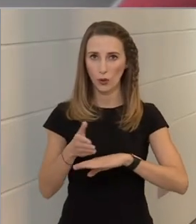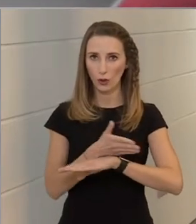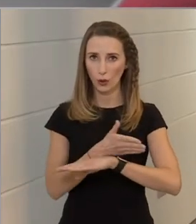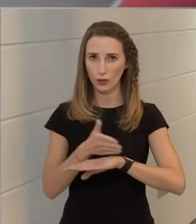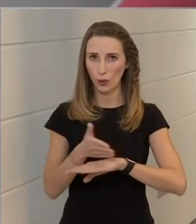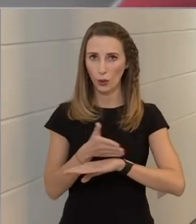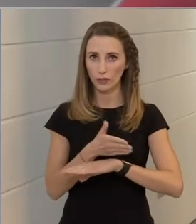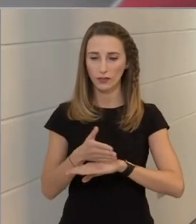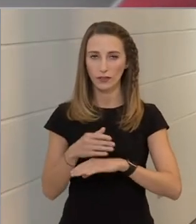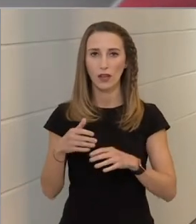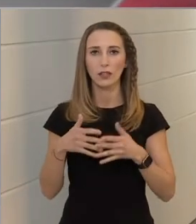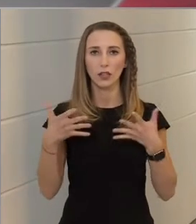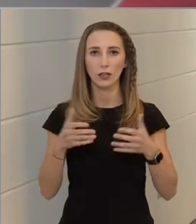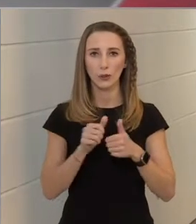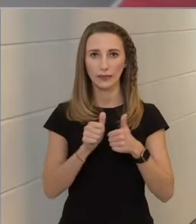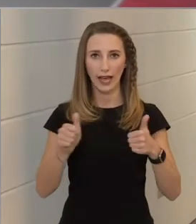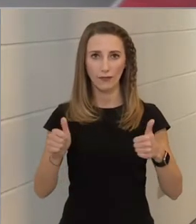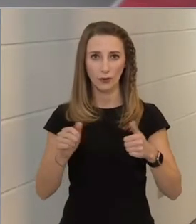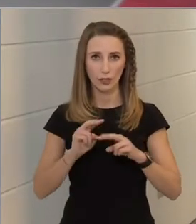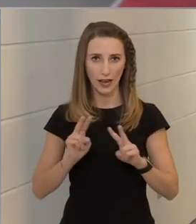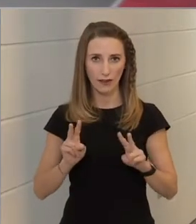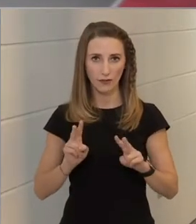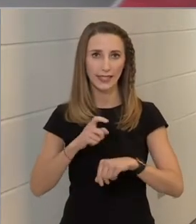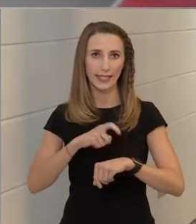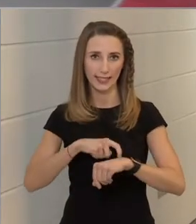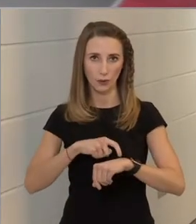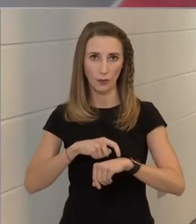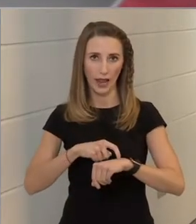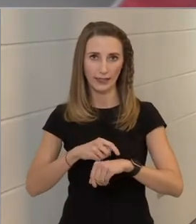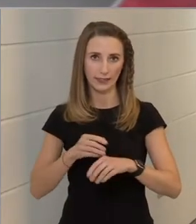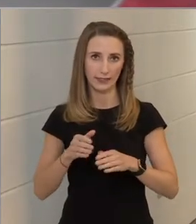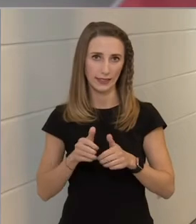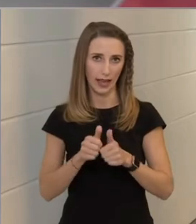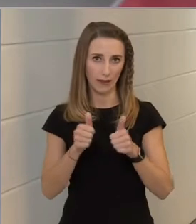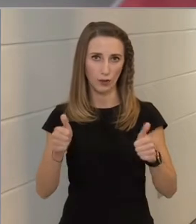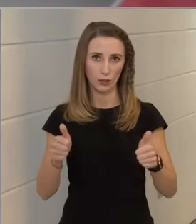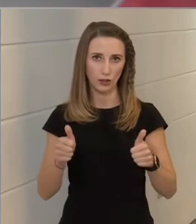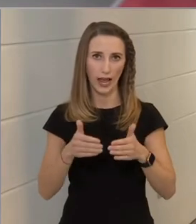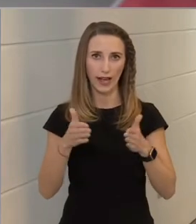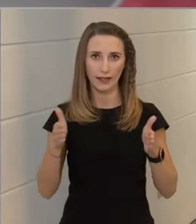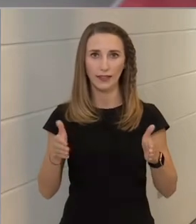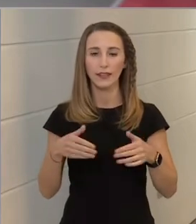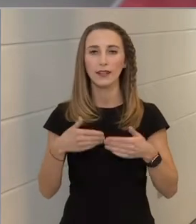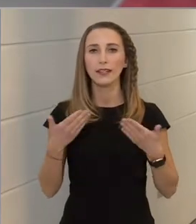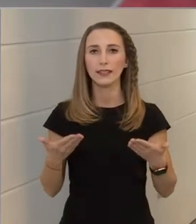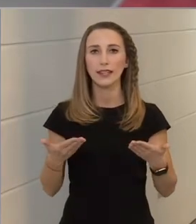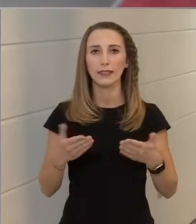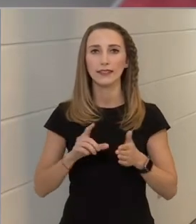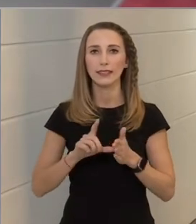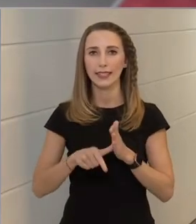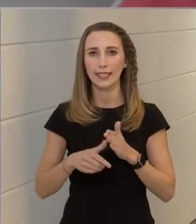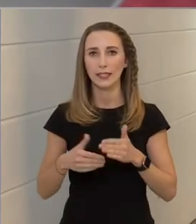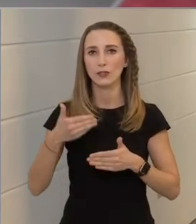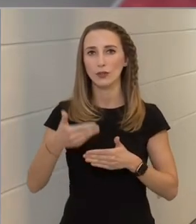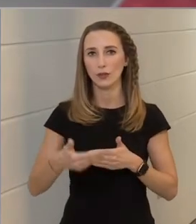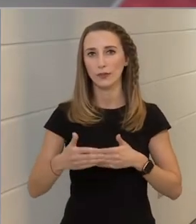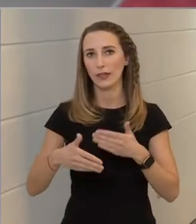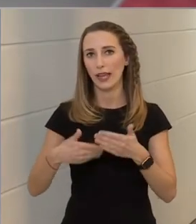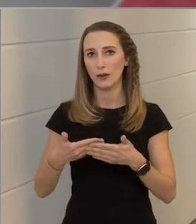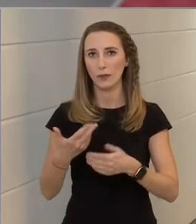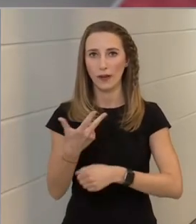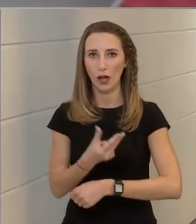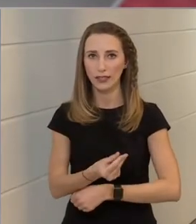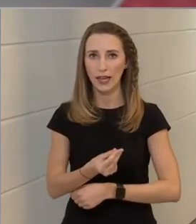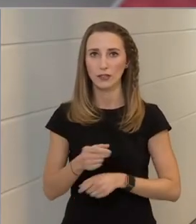között nagyobb távolság van időbeni távolság, tehát később kerül beadásra,